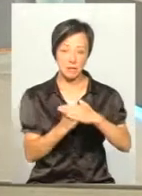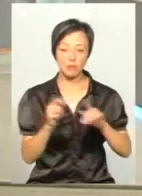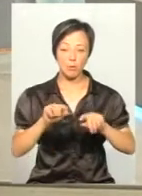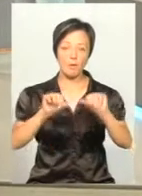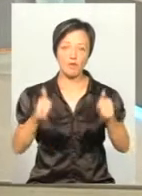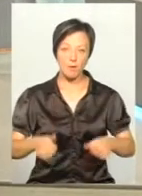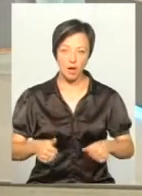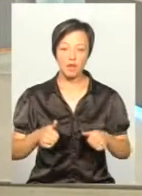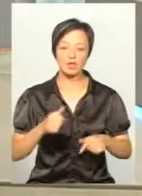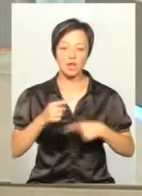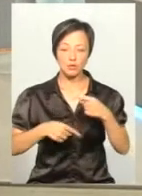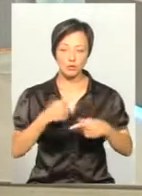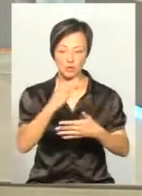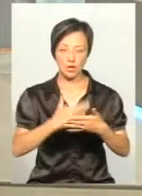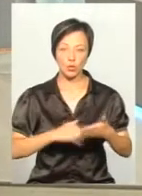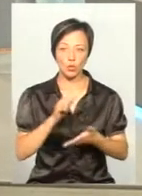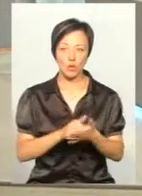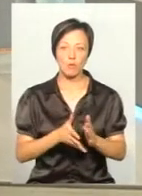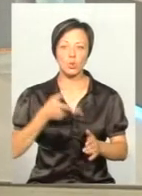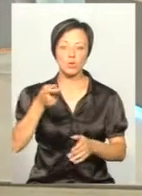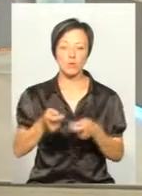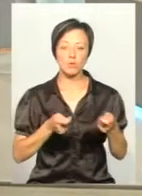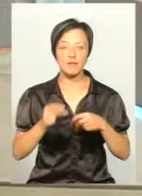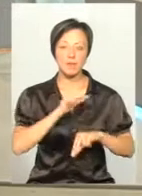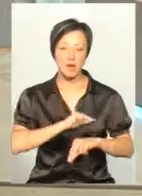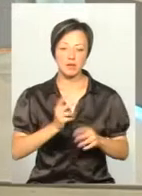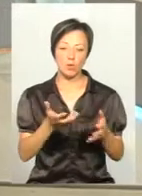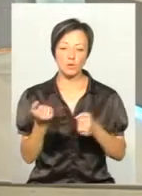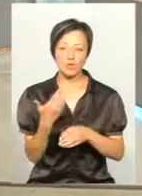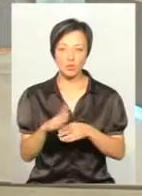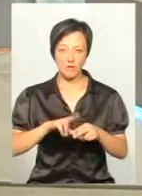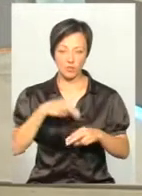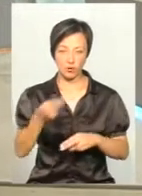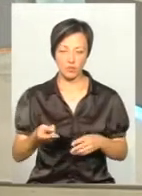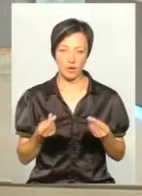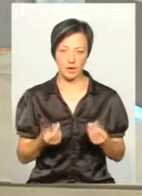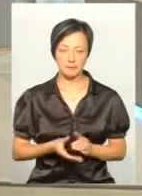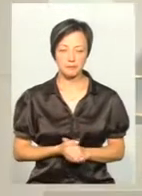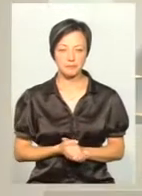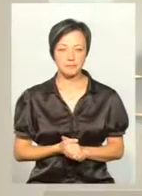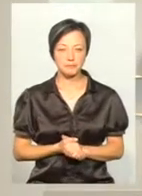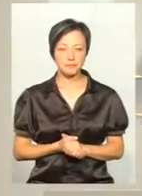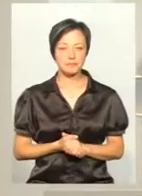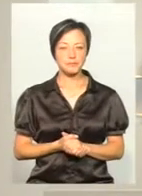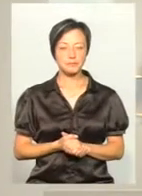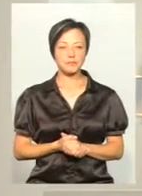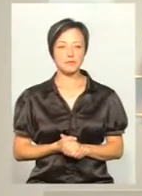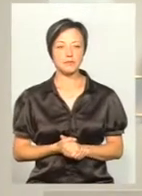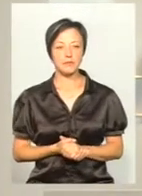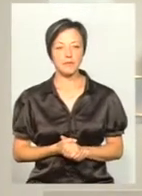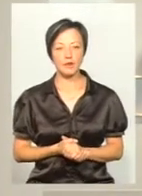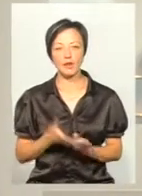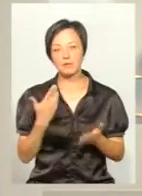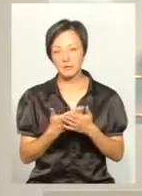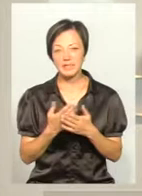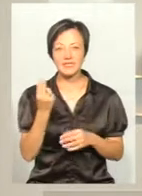оформляти наступні документи і подавати в департамент на отримання часткових відшкодувань. Але все ж таки, якщо в цифрах,